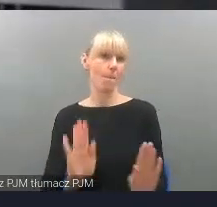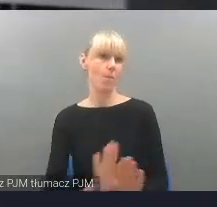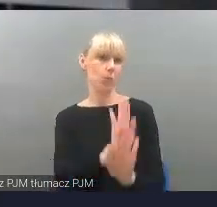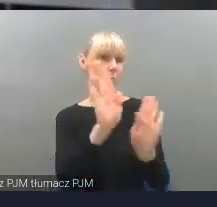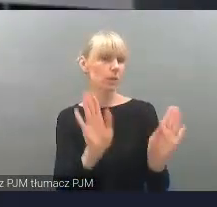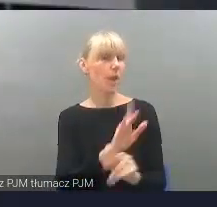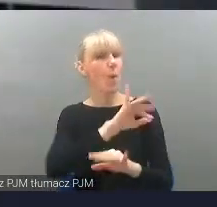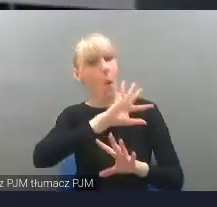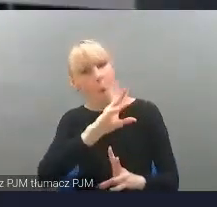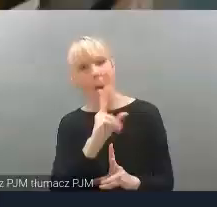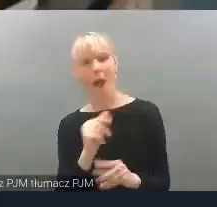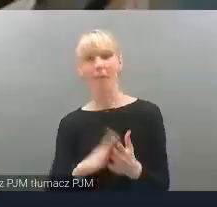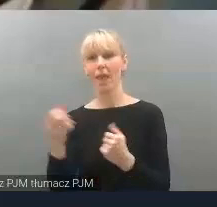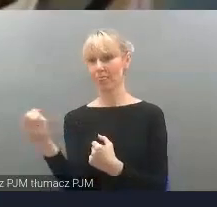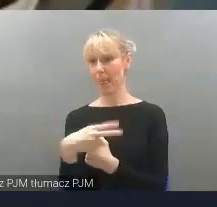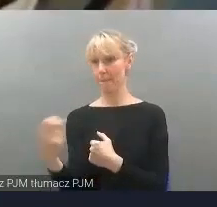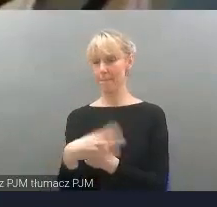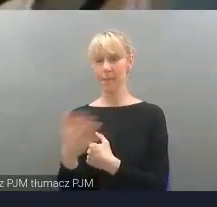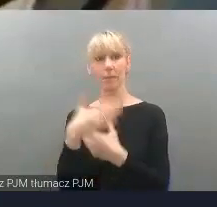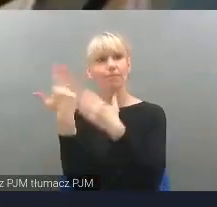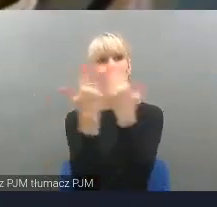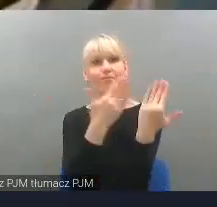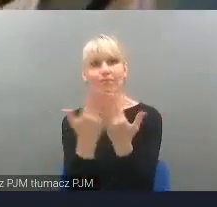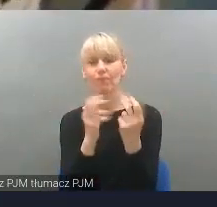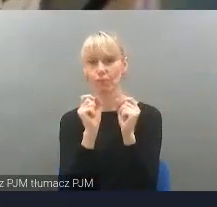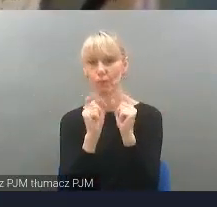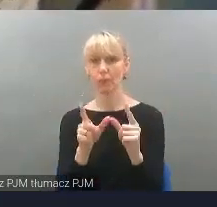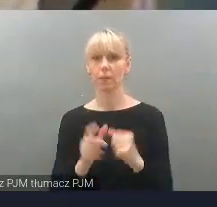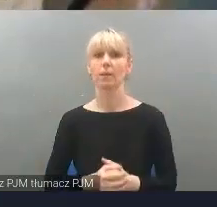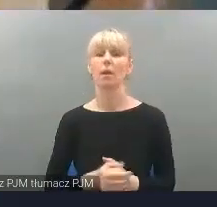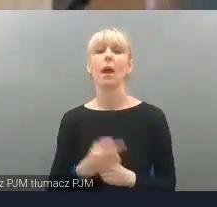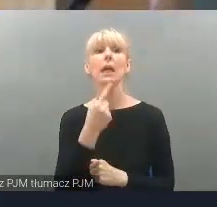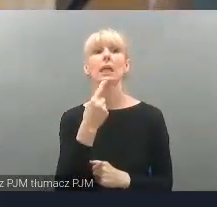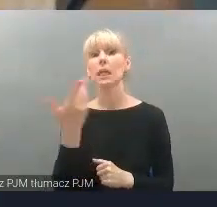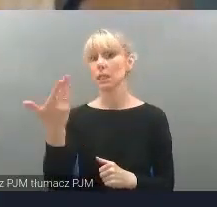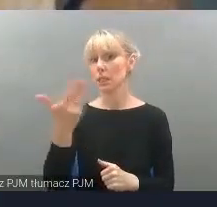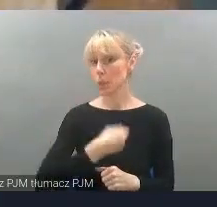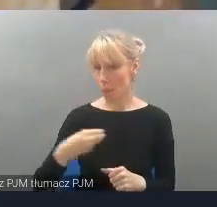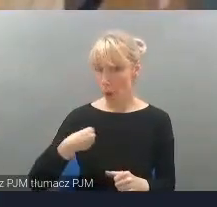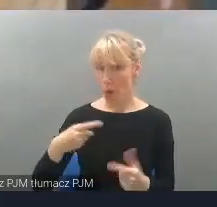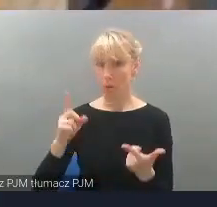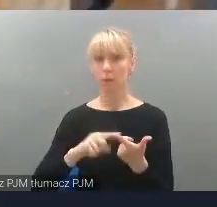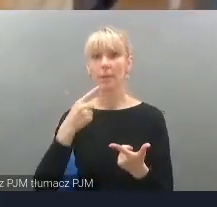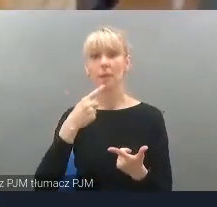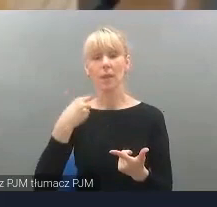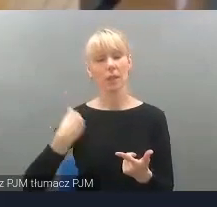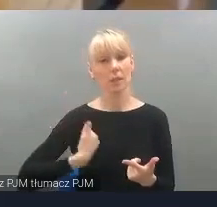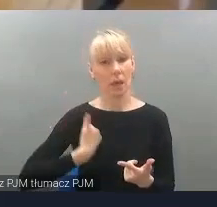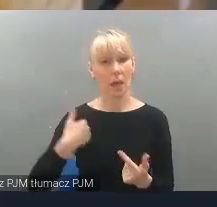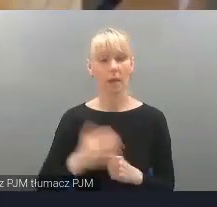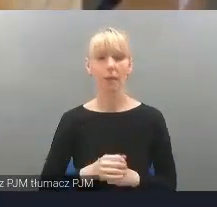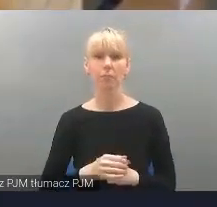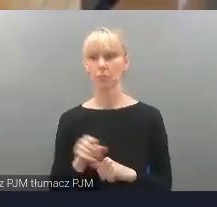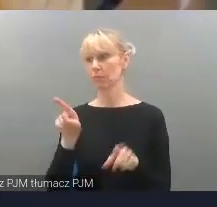Napisy są dość czytelne w języku polskim, angielskim. Dość